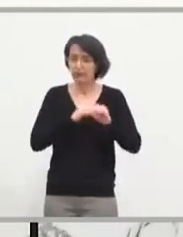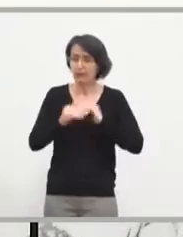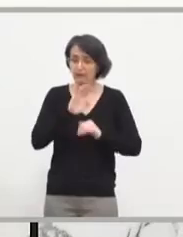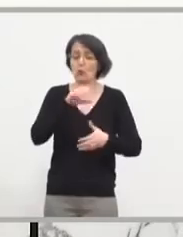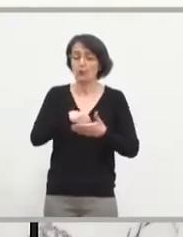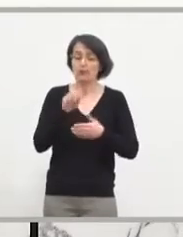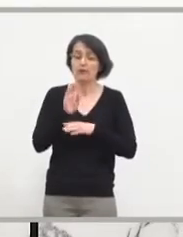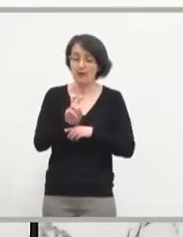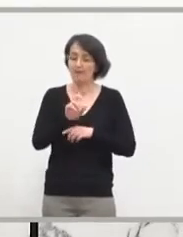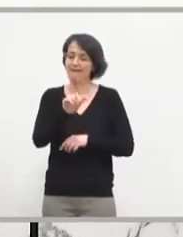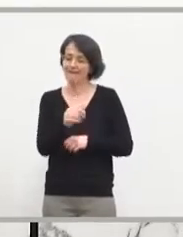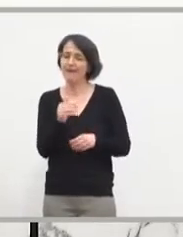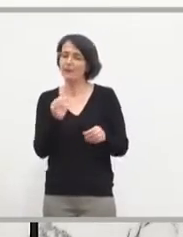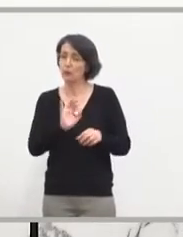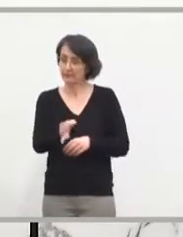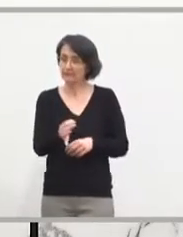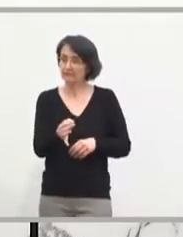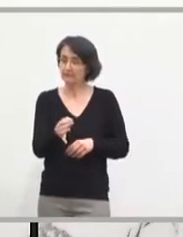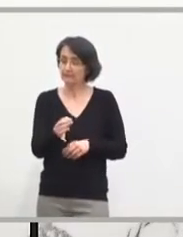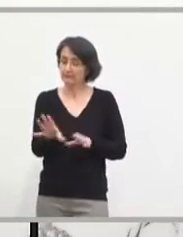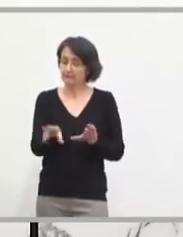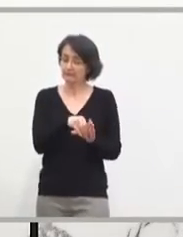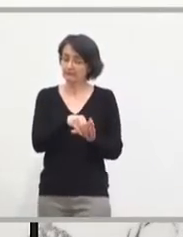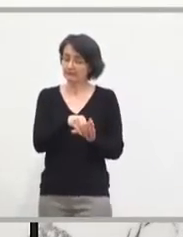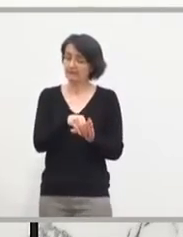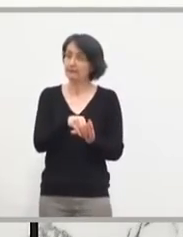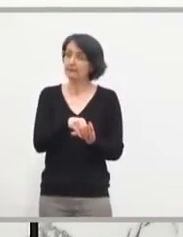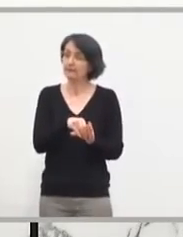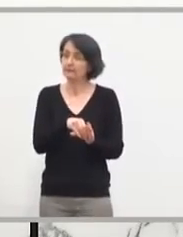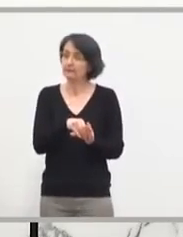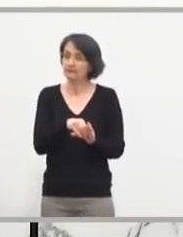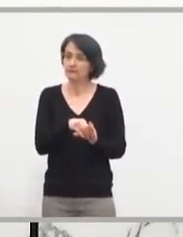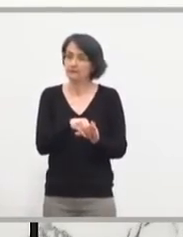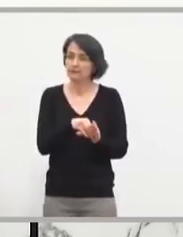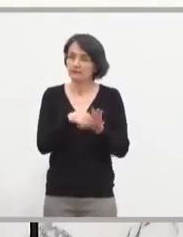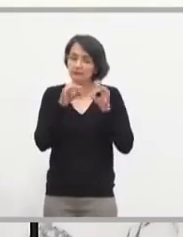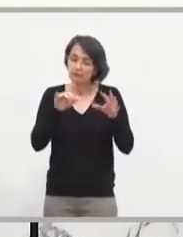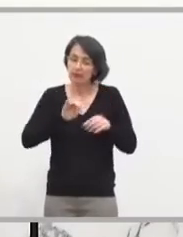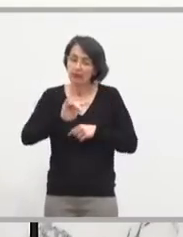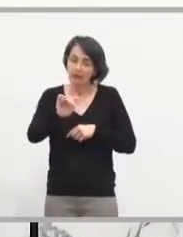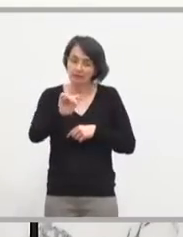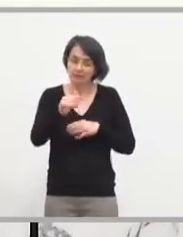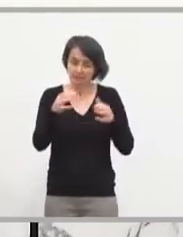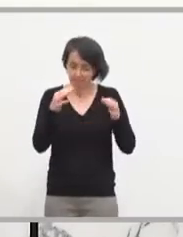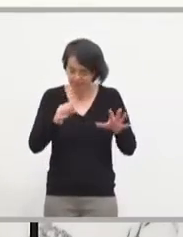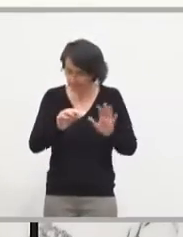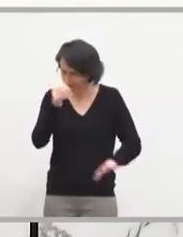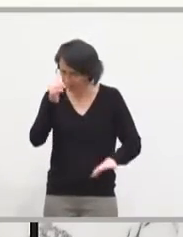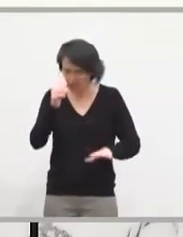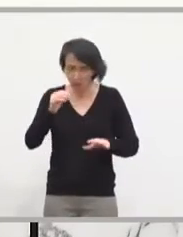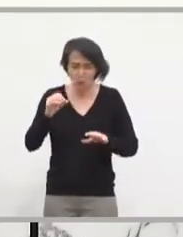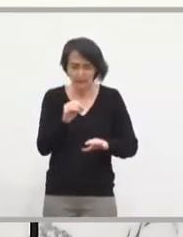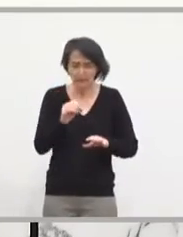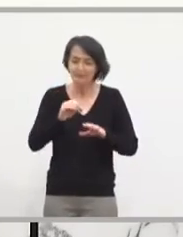tram, OK, mais on intègre en grande urgence le contournement Ouest de la